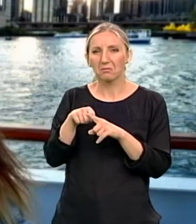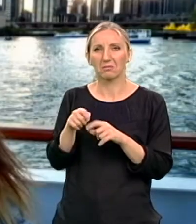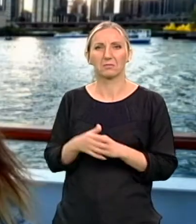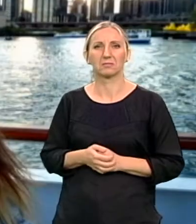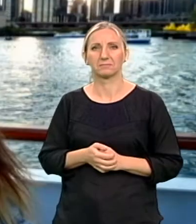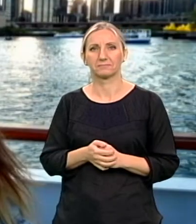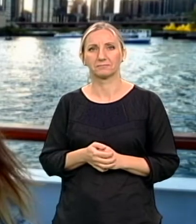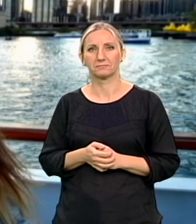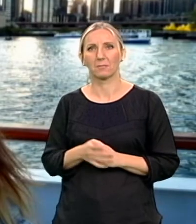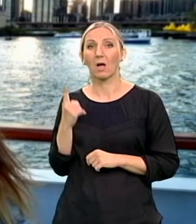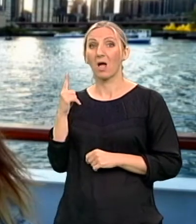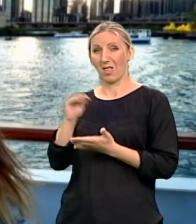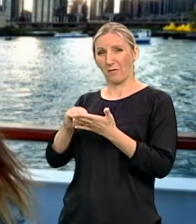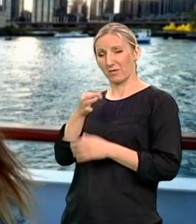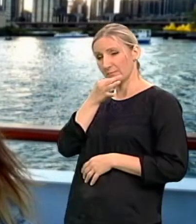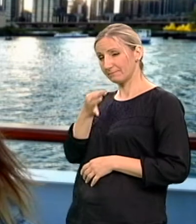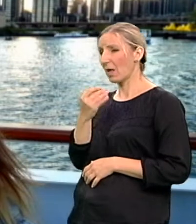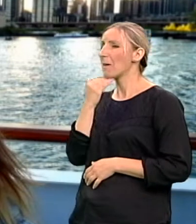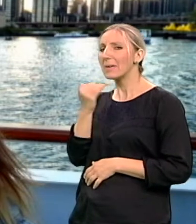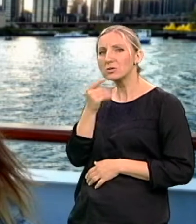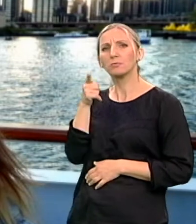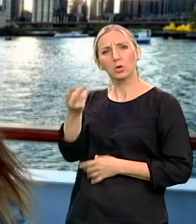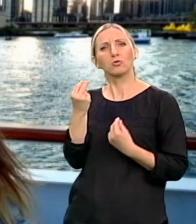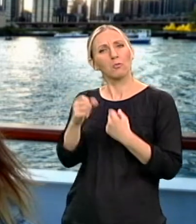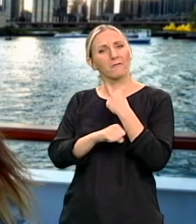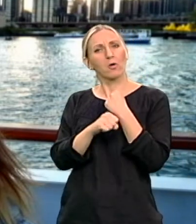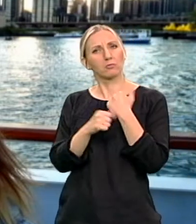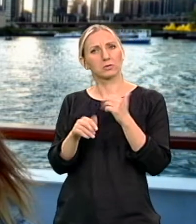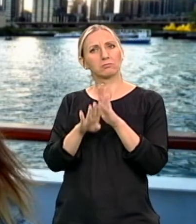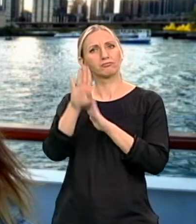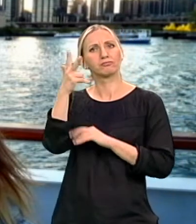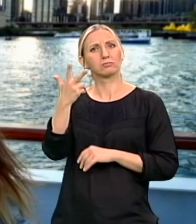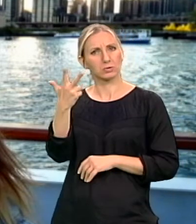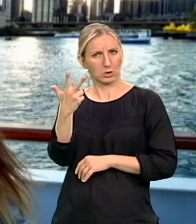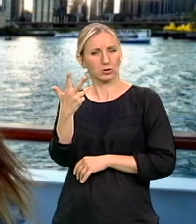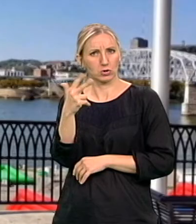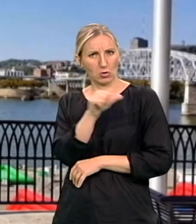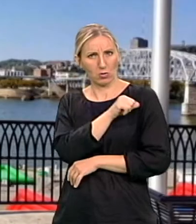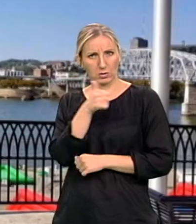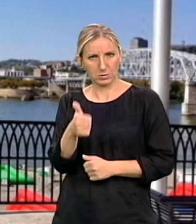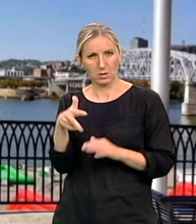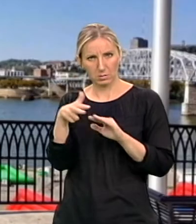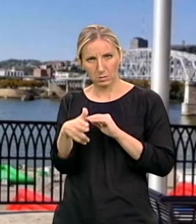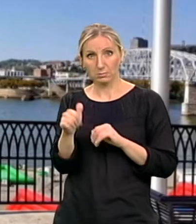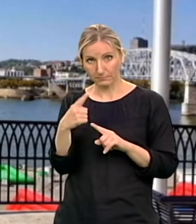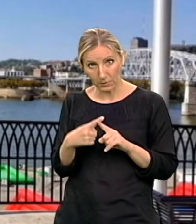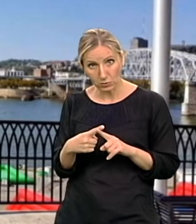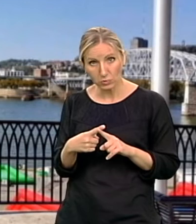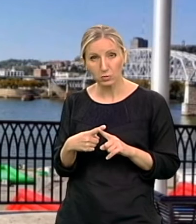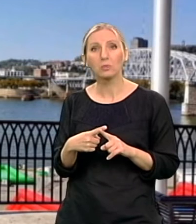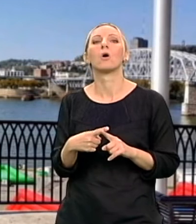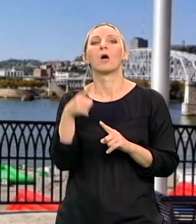Ali bez obzira na to, ti si veoma dobar student, sada si na trećoj godini fakultete, ili tako, i umeđu vremenu dobijaš